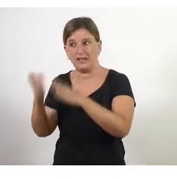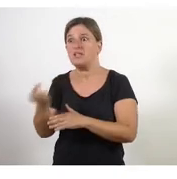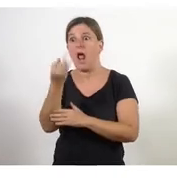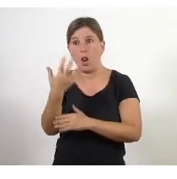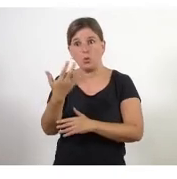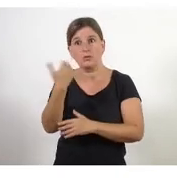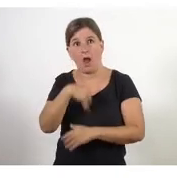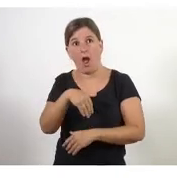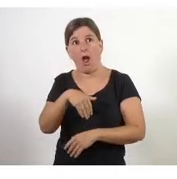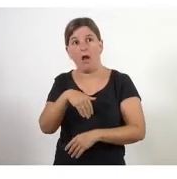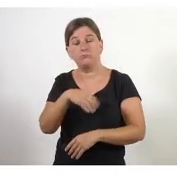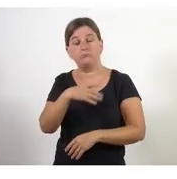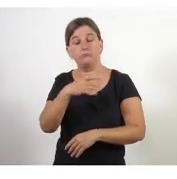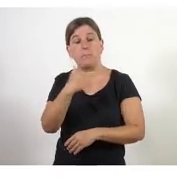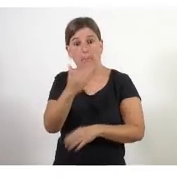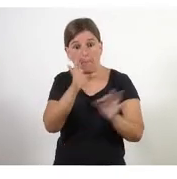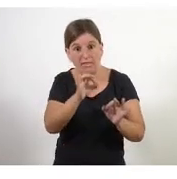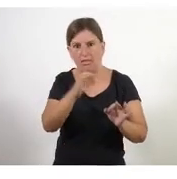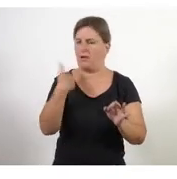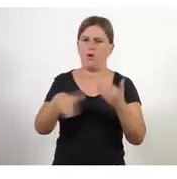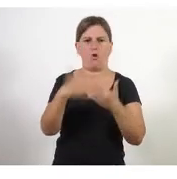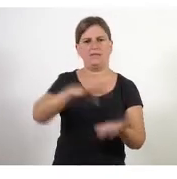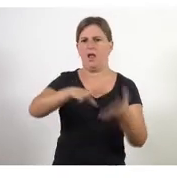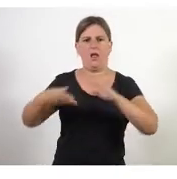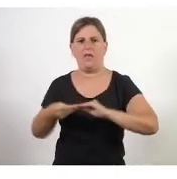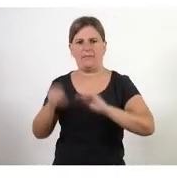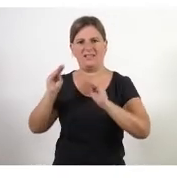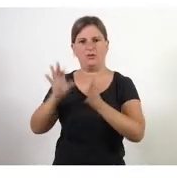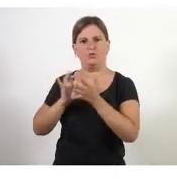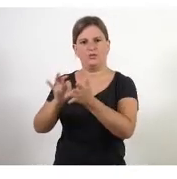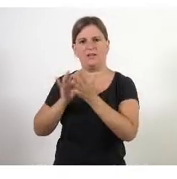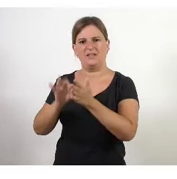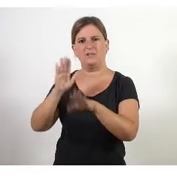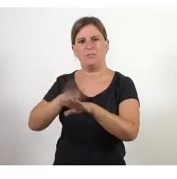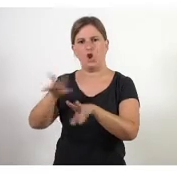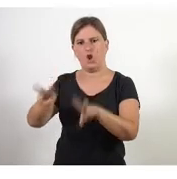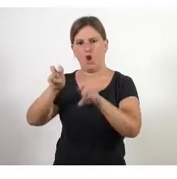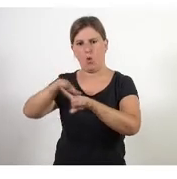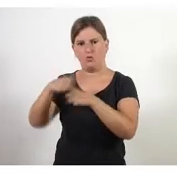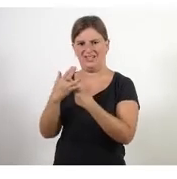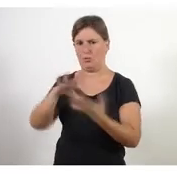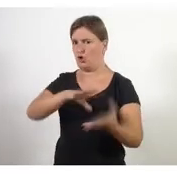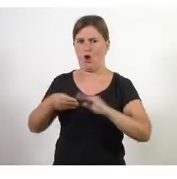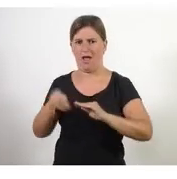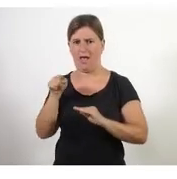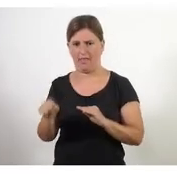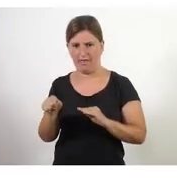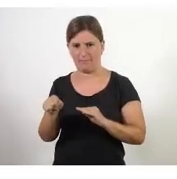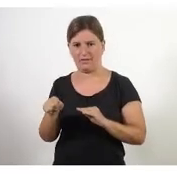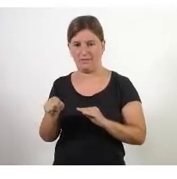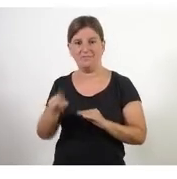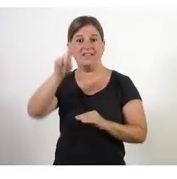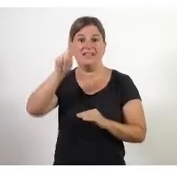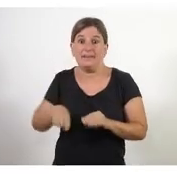entès i que han decidit començar ja a adaptar els seus serveis a aquesta nova realitat. i algunes vegades perquè és que